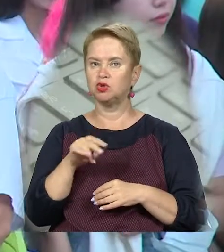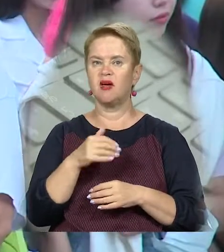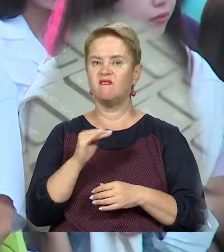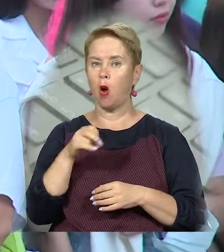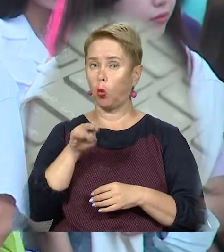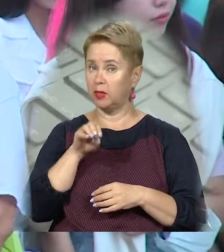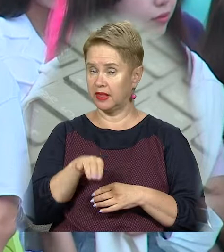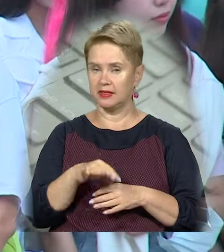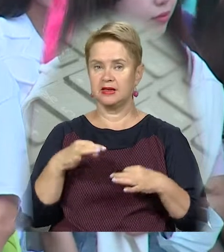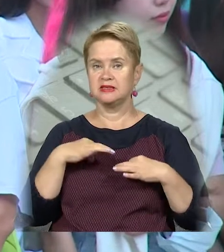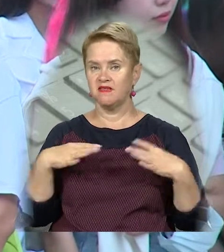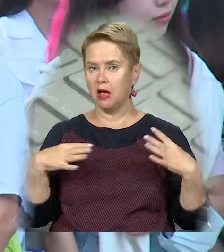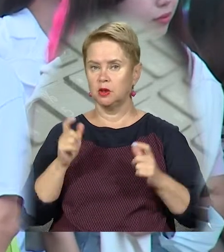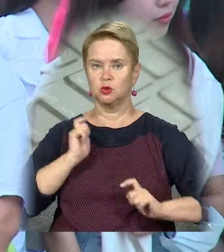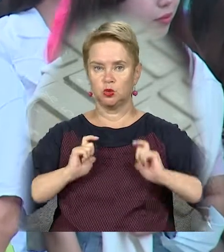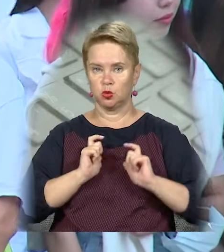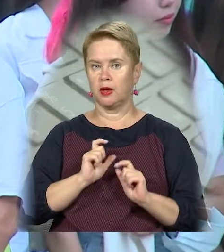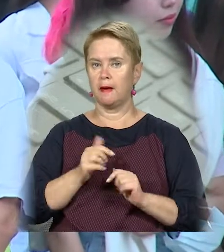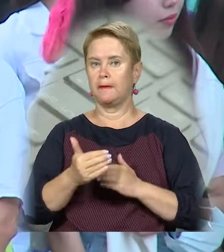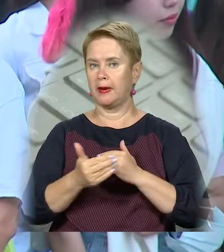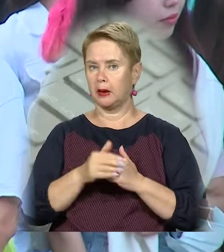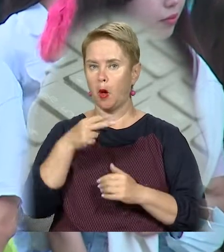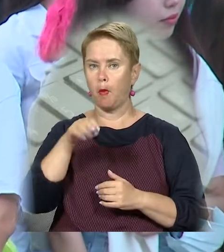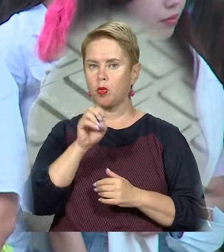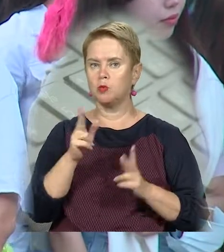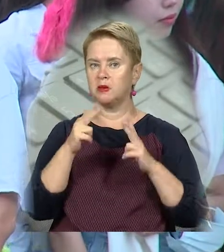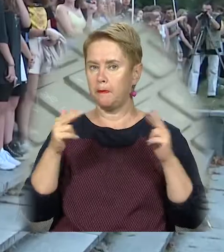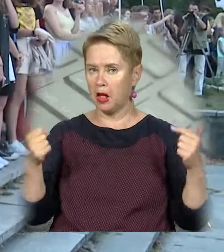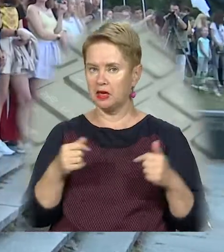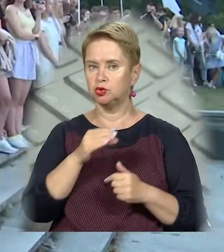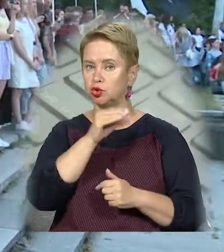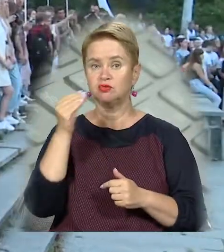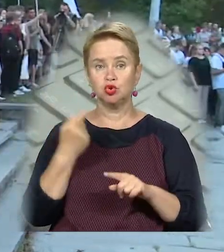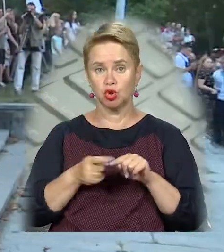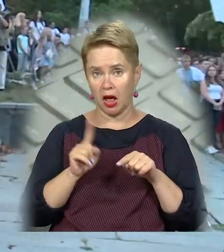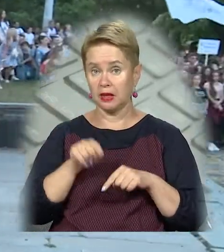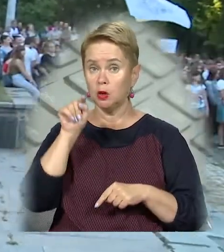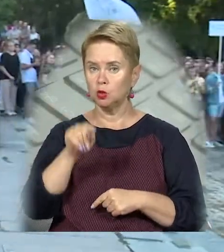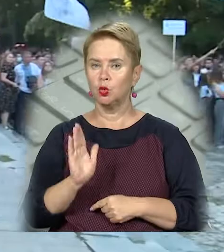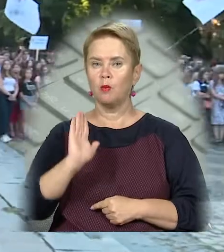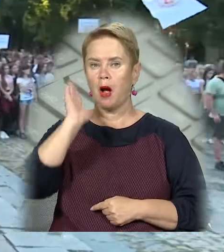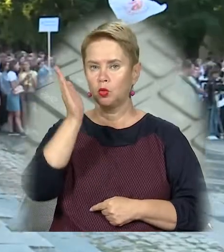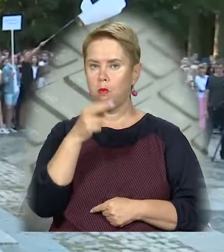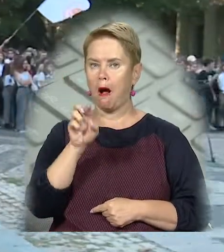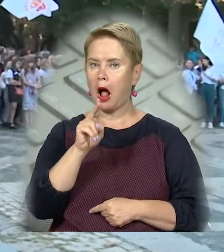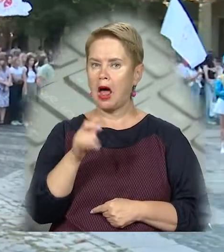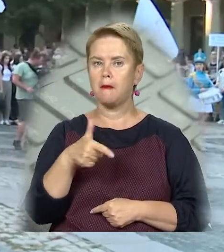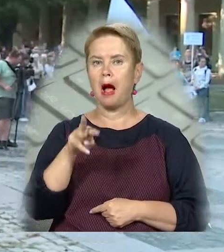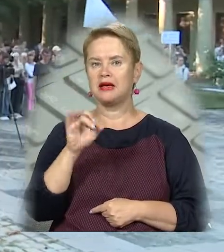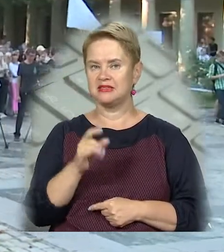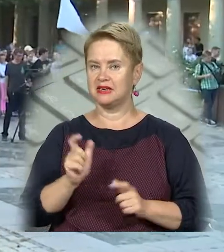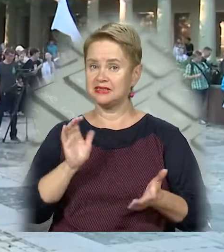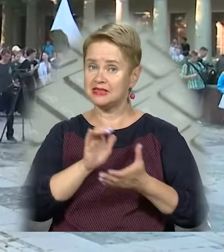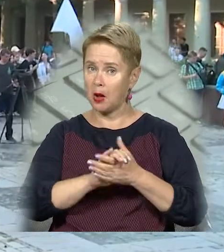факультети. Посвята в студенти традиційно пройшла перед Потьомкінським палацом в парку Шевченка. Саме тут майбутні бакалаври та магістри